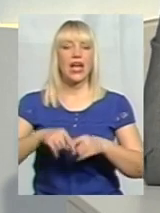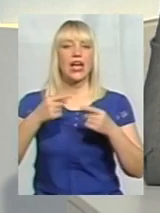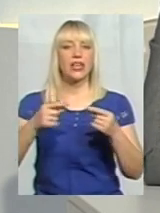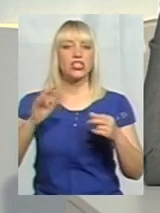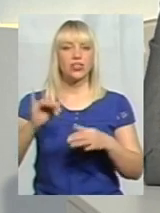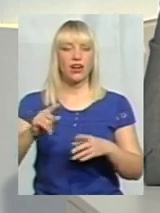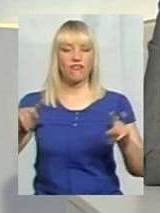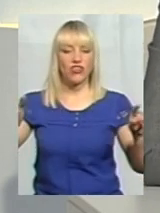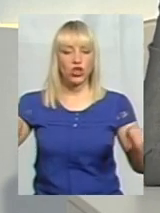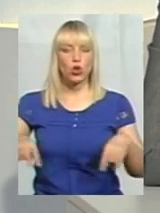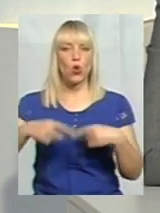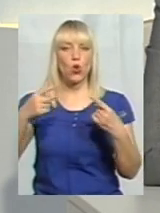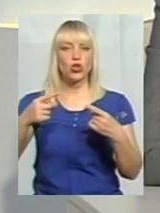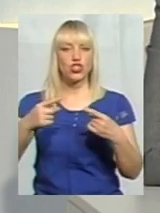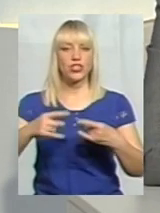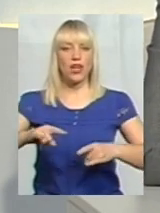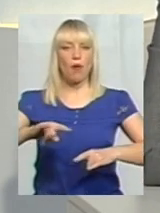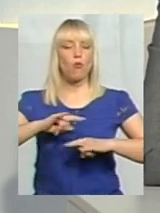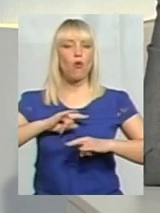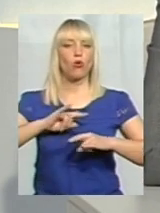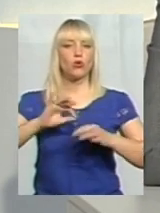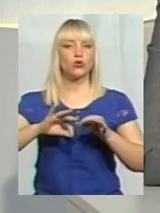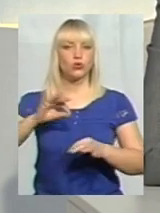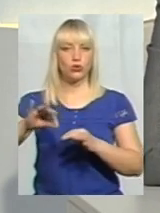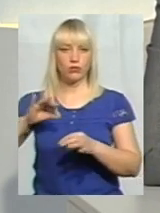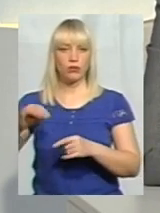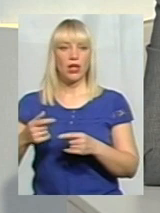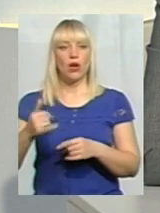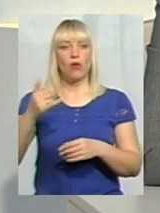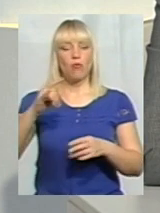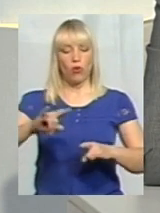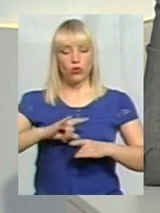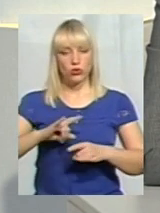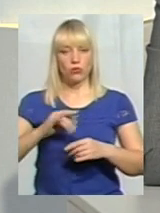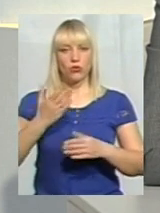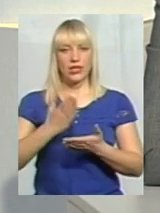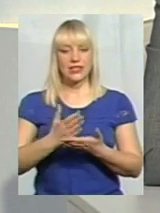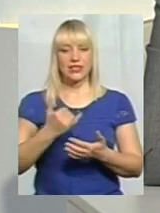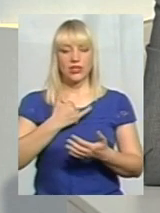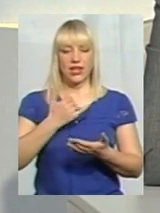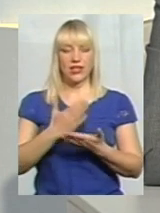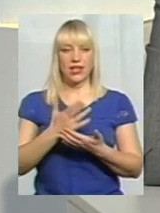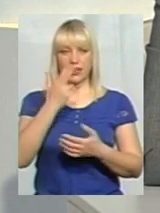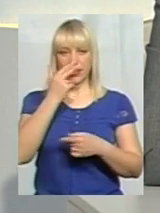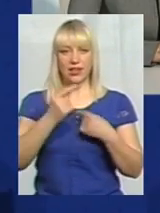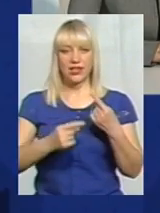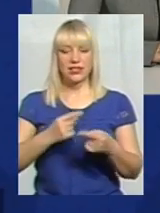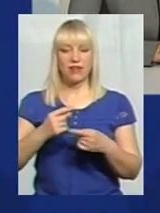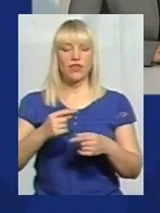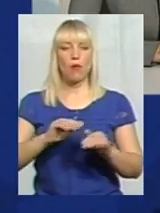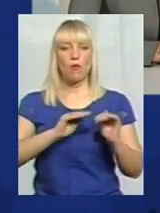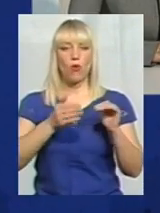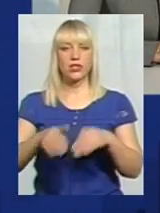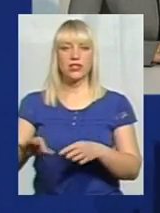костюмах, ну, костюми у нас є тільки давні, традиційні з нашою подільською вишивкою, це вони